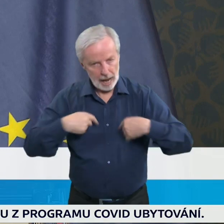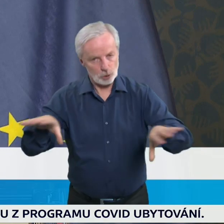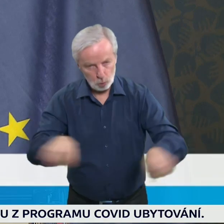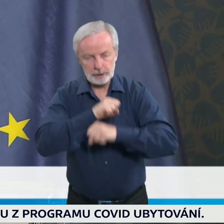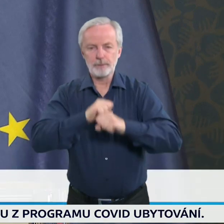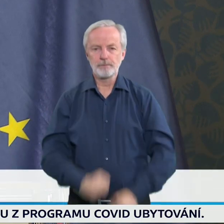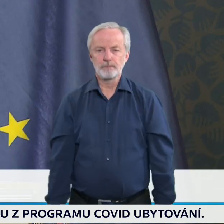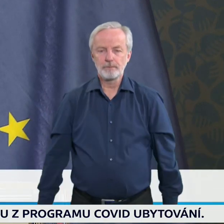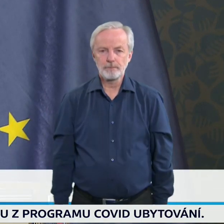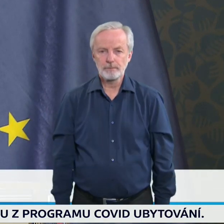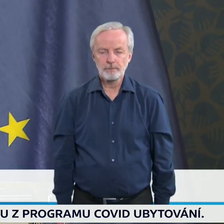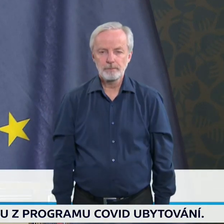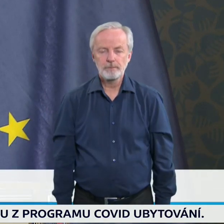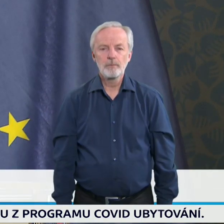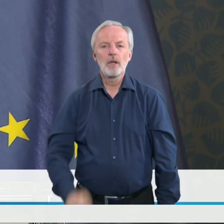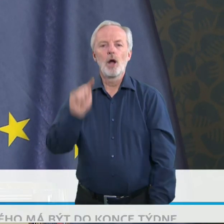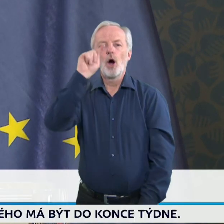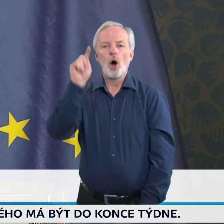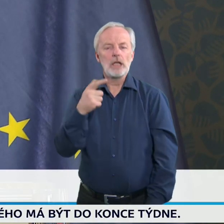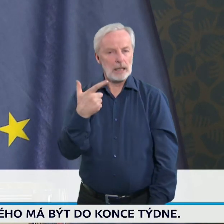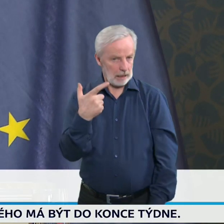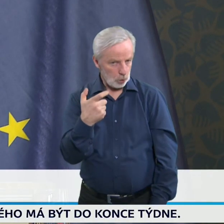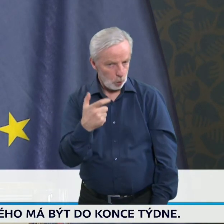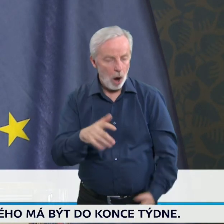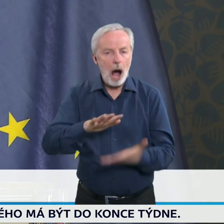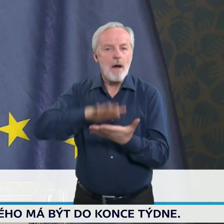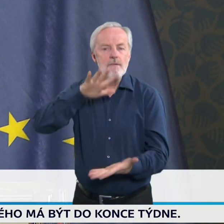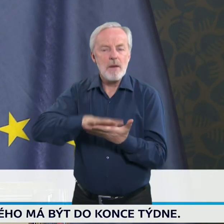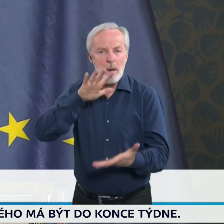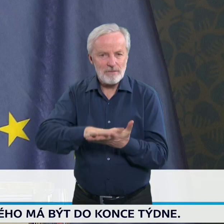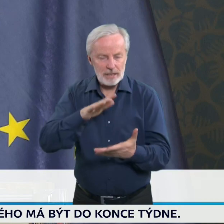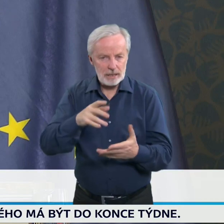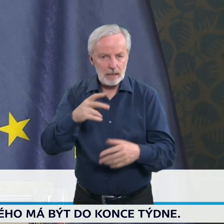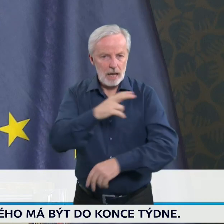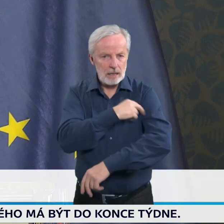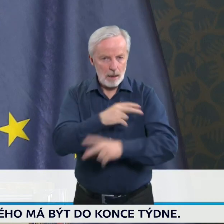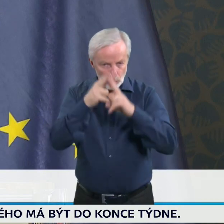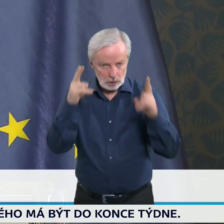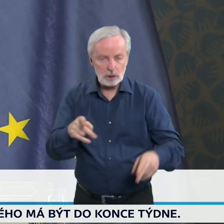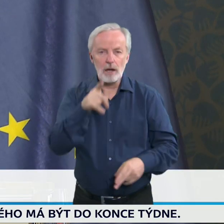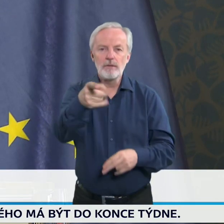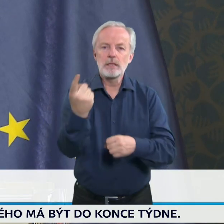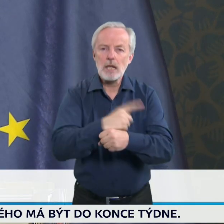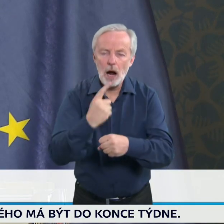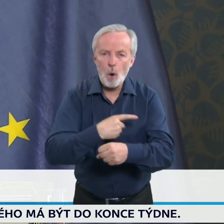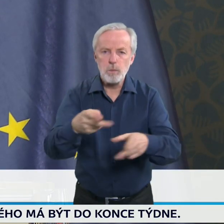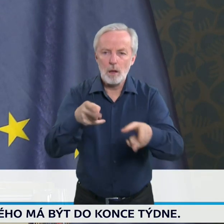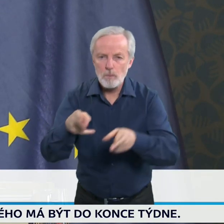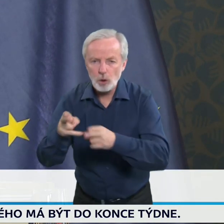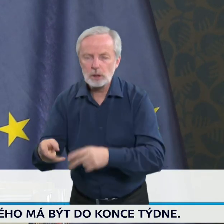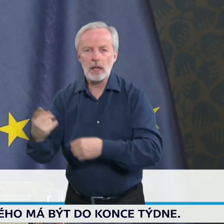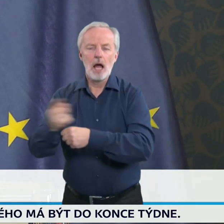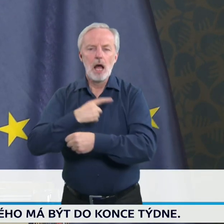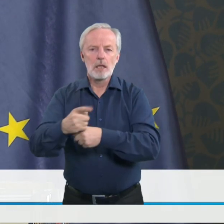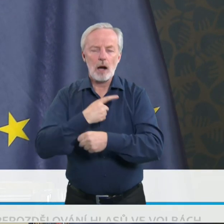A ten druhý dotaz se týká vybavení té polní nemocnice, protože se pro ní nakoupilo hodně lůžek, nakoupily se i plicní ventilace a